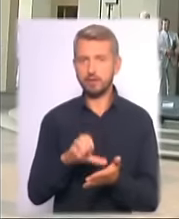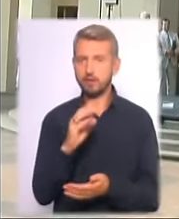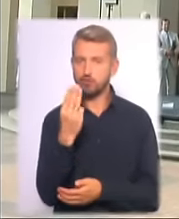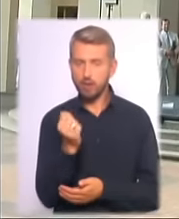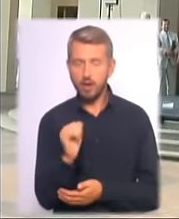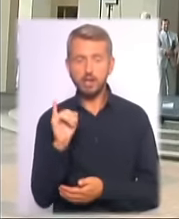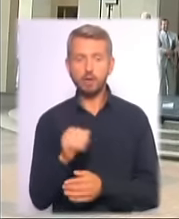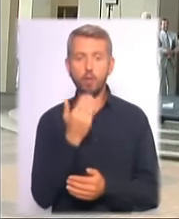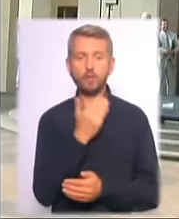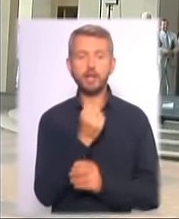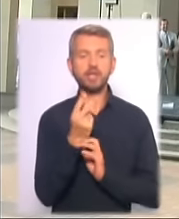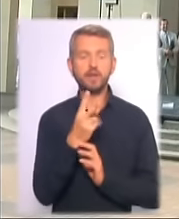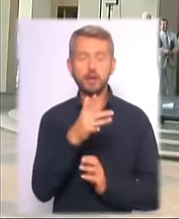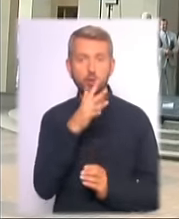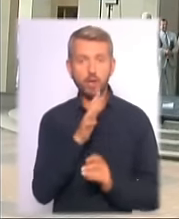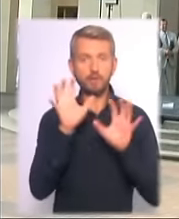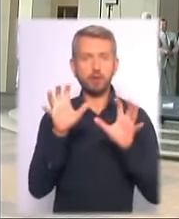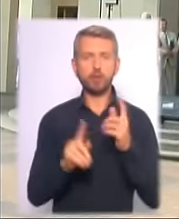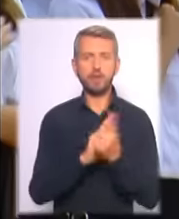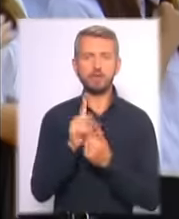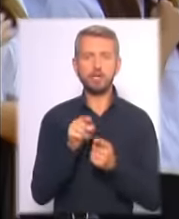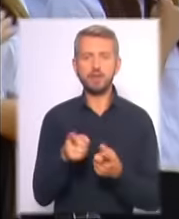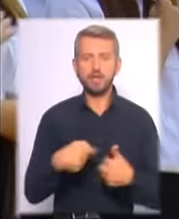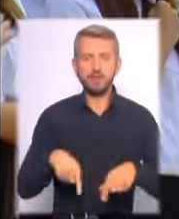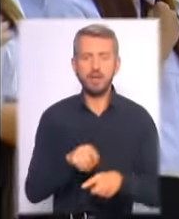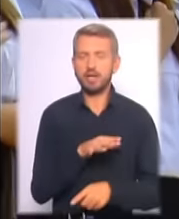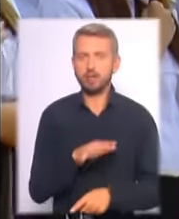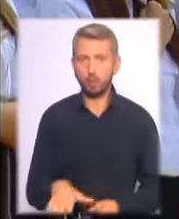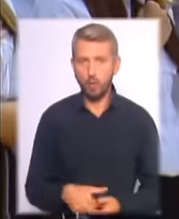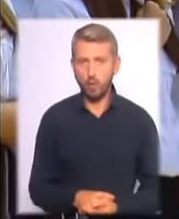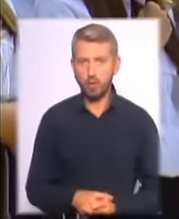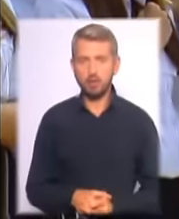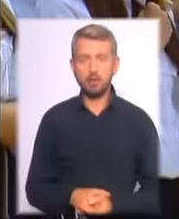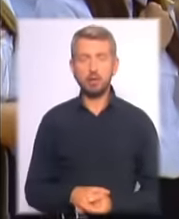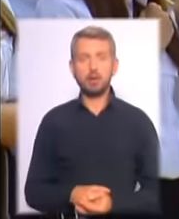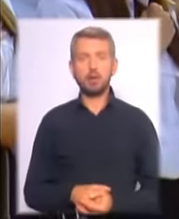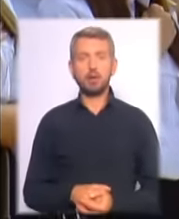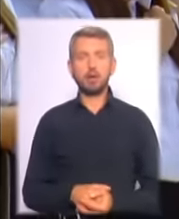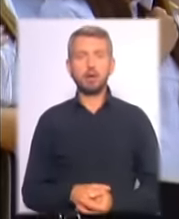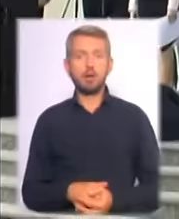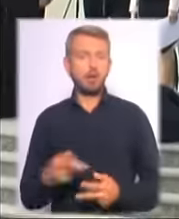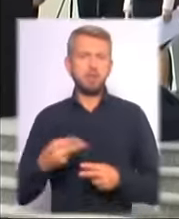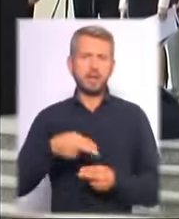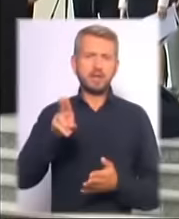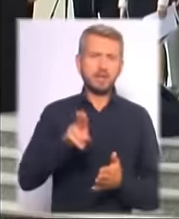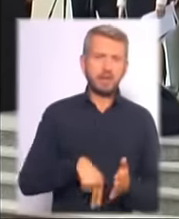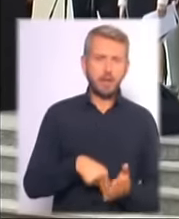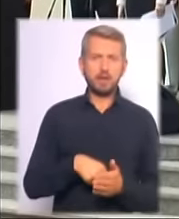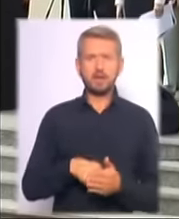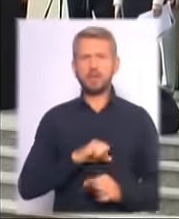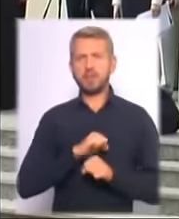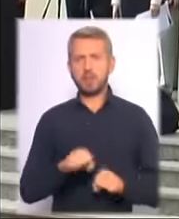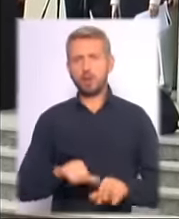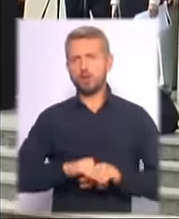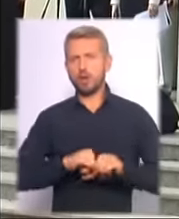останні 12 років законодавчих змін у цій сфері не було. Не криючись, медіа без ліцензії сміливо тережують відео,